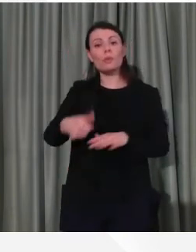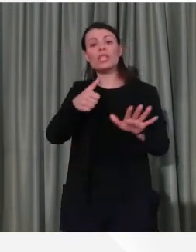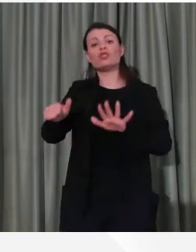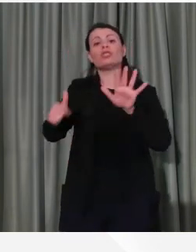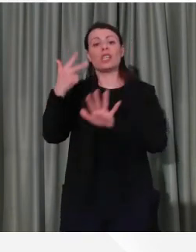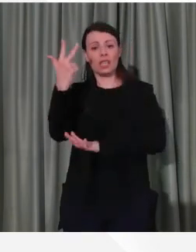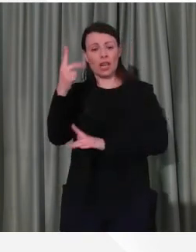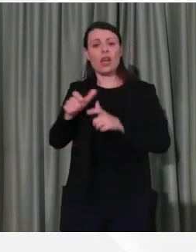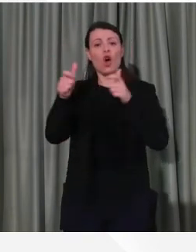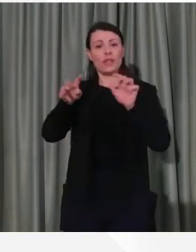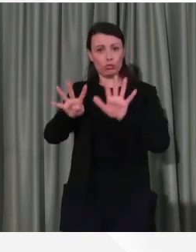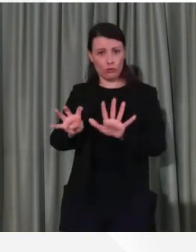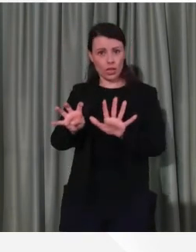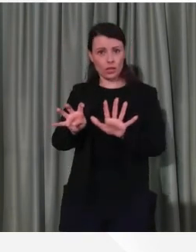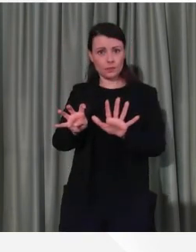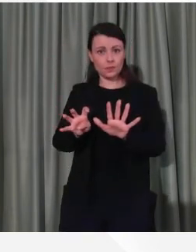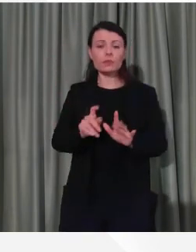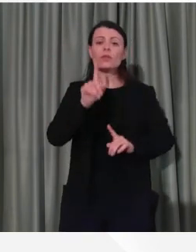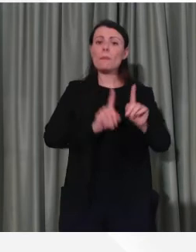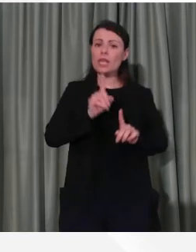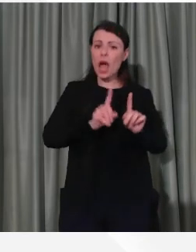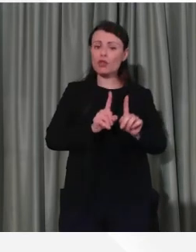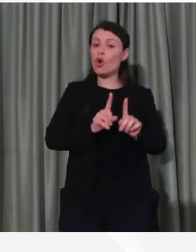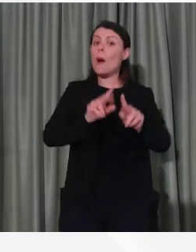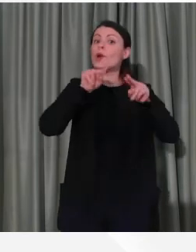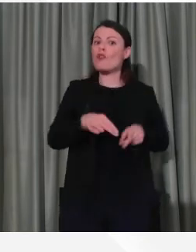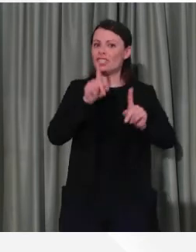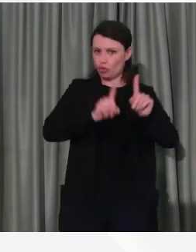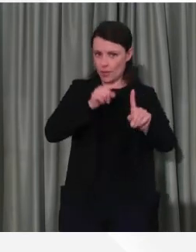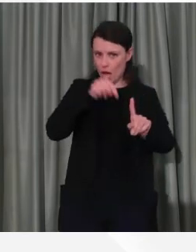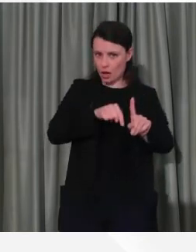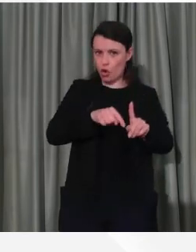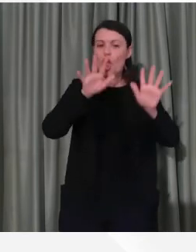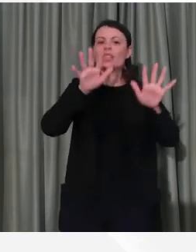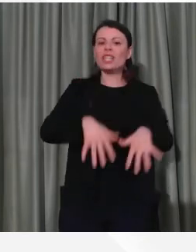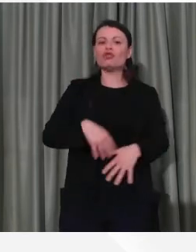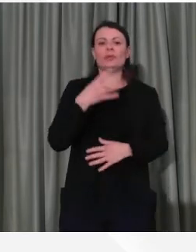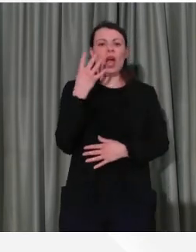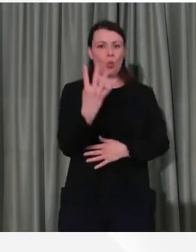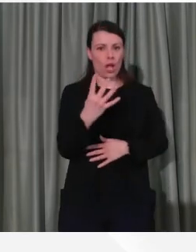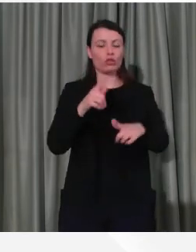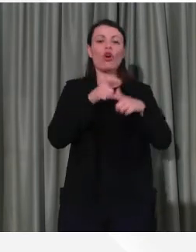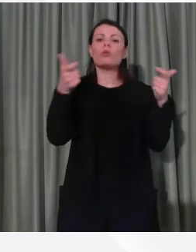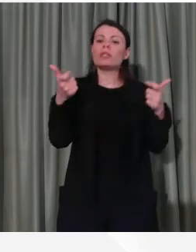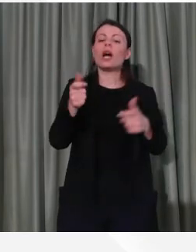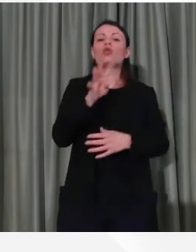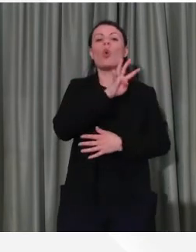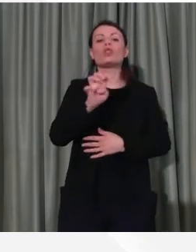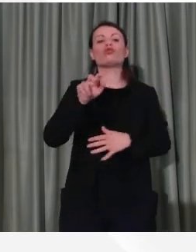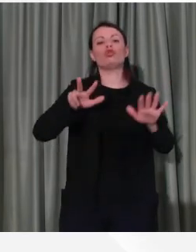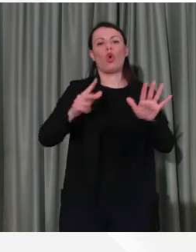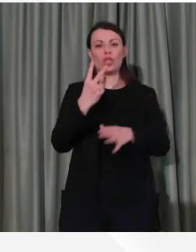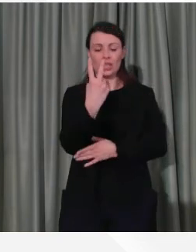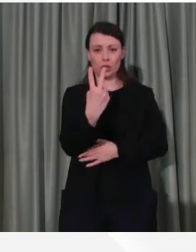più 90, Milano, provincia di Milano 10.004 più 482